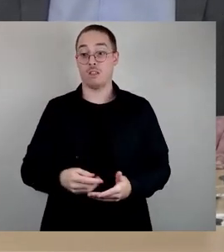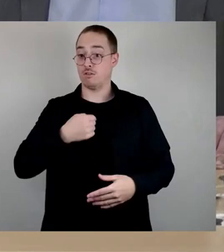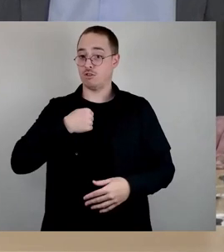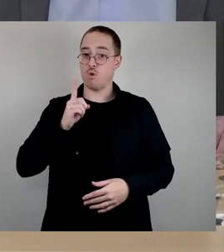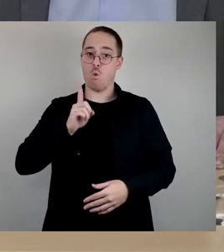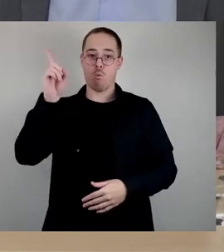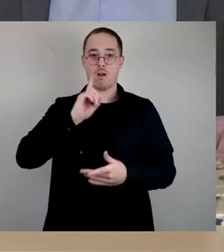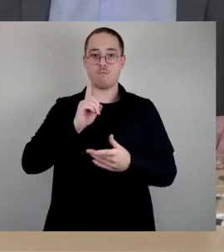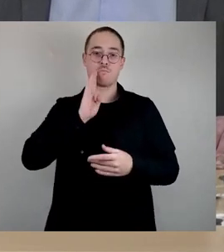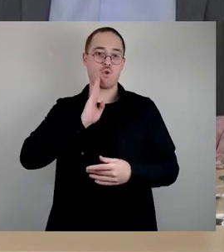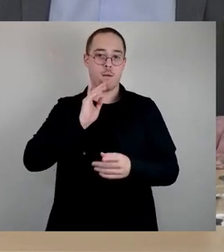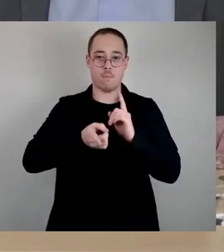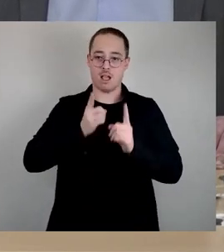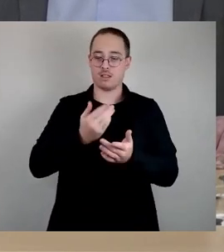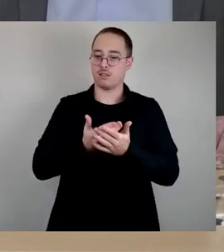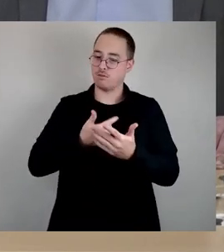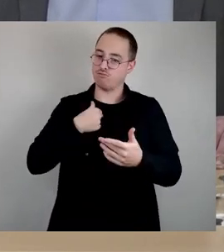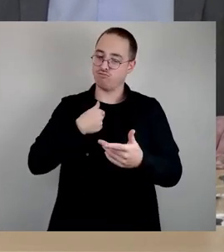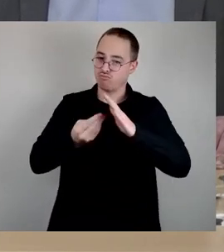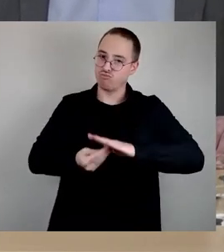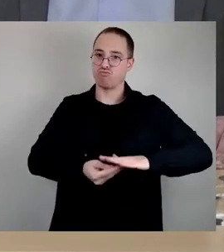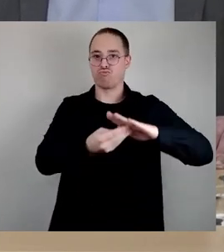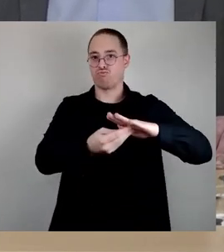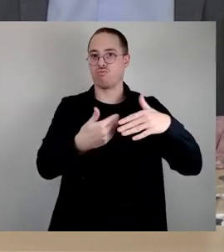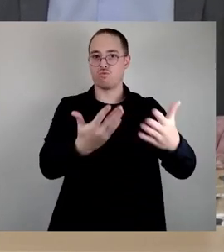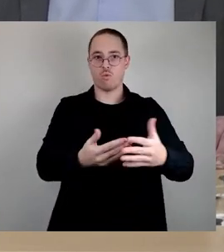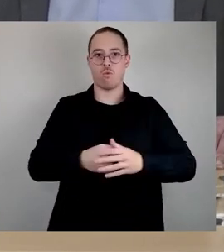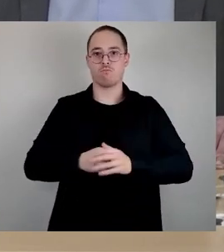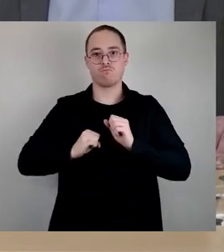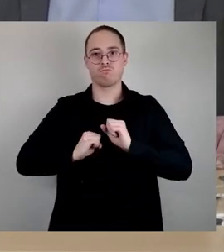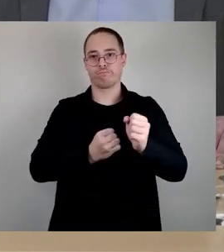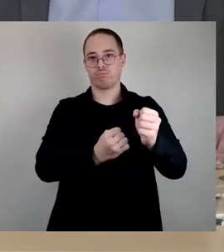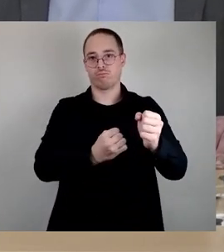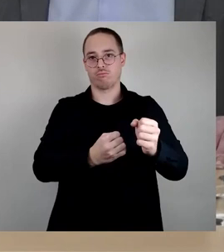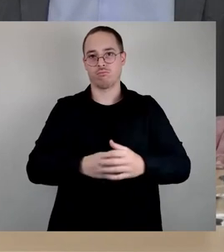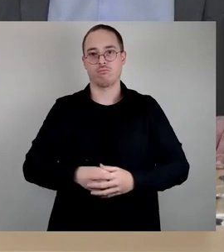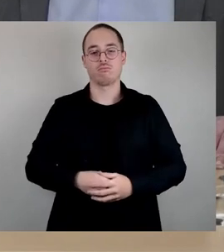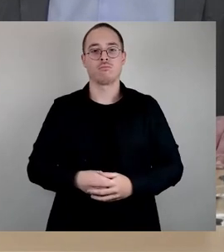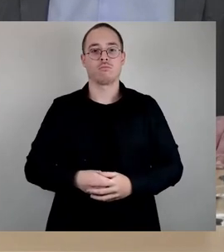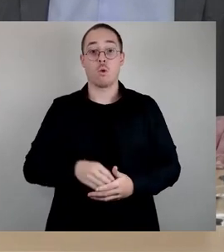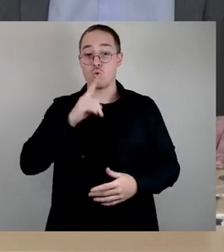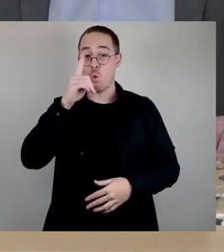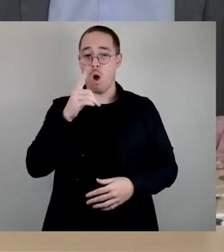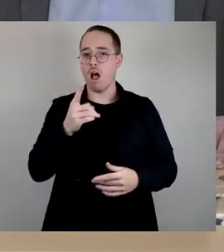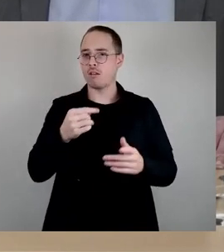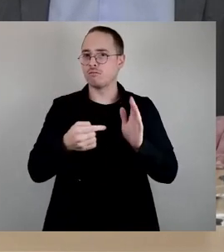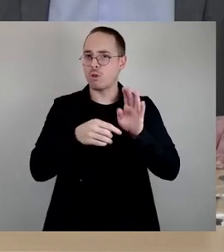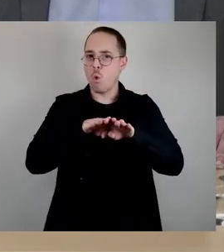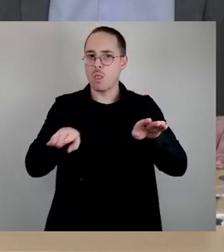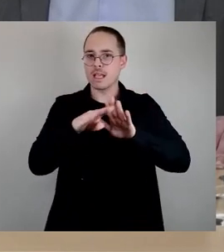bürgerschaftliche Engagement. Nicht nur der Artikel 1, sondern das gesamte Grundgesetz ist keine